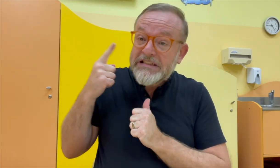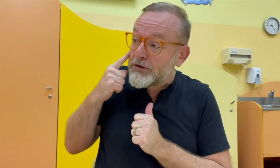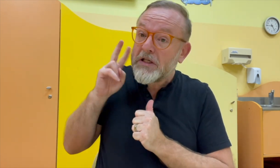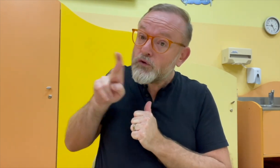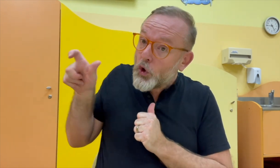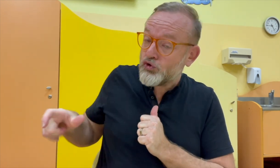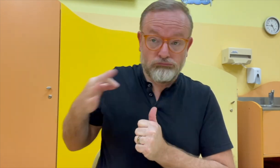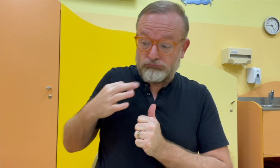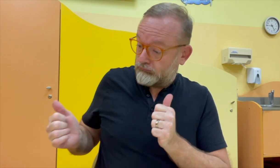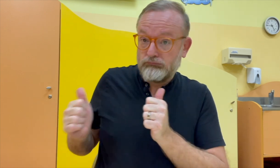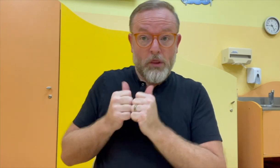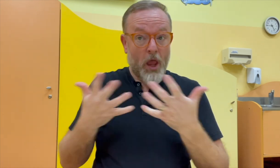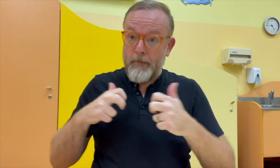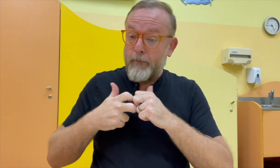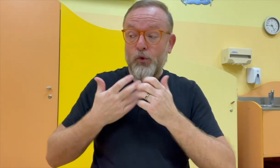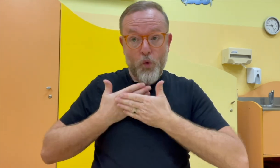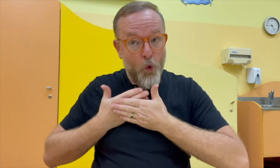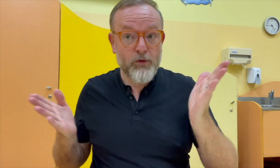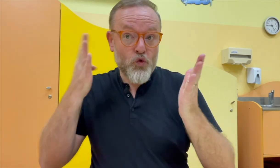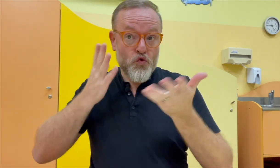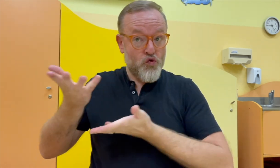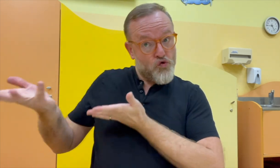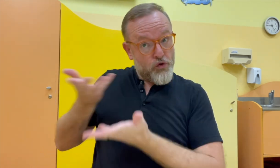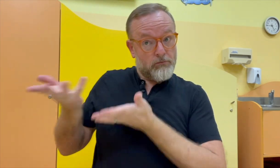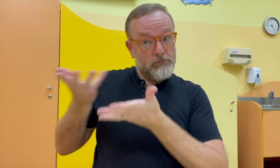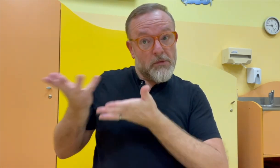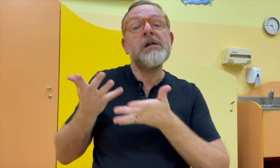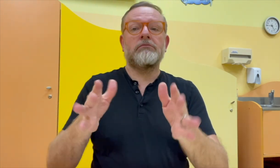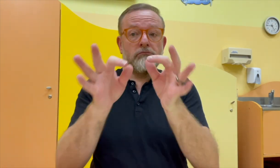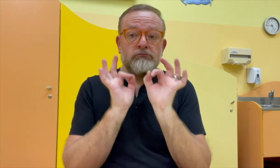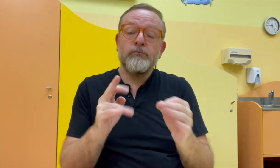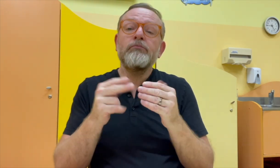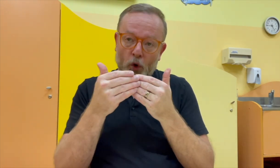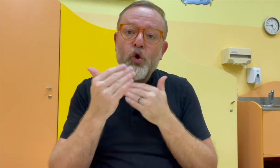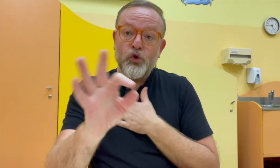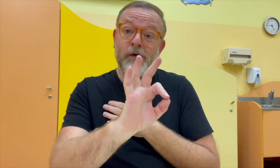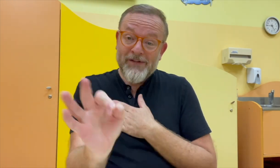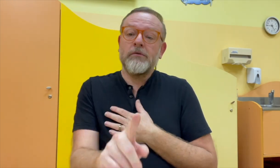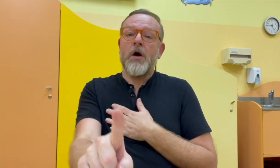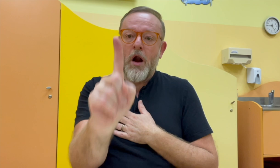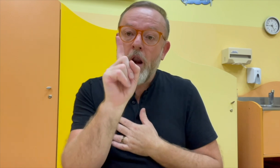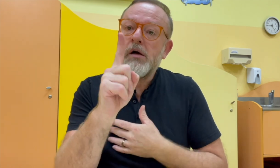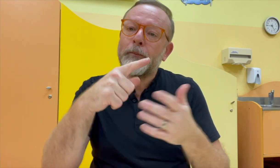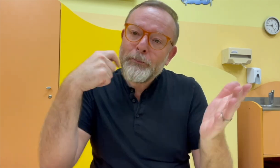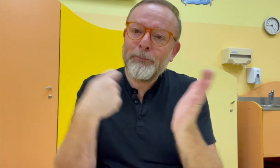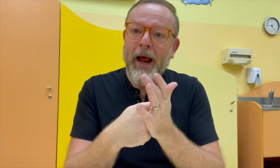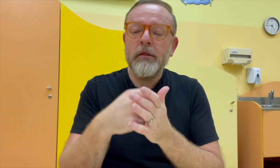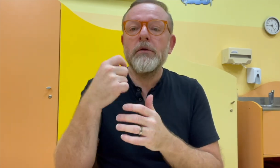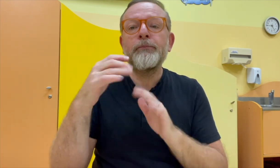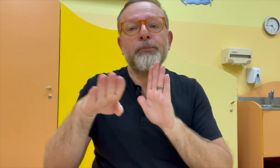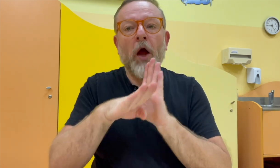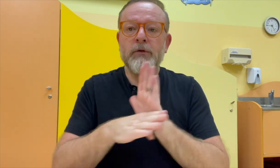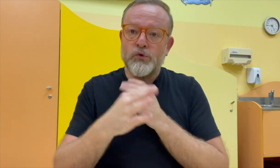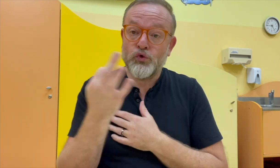neříkám, je to slyšící nebo neslyšící pedagog, ale jsou lidé, kteří jsou otevření spolupráci a tam ta pandemová výuka je mnohem